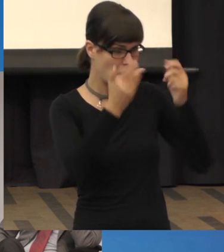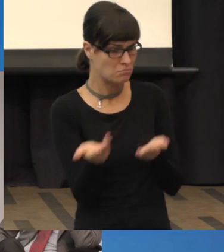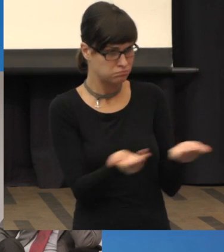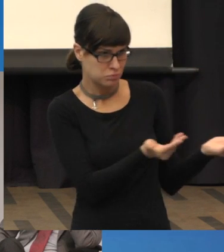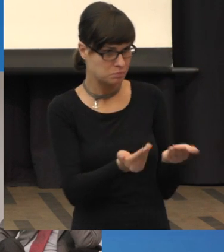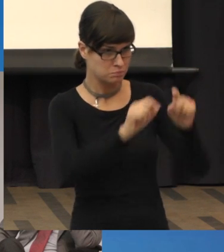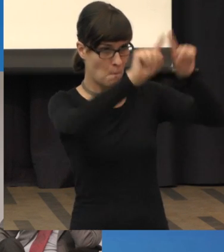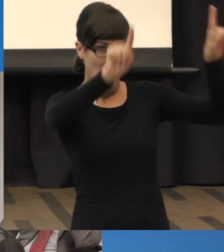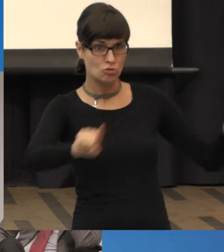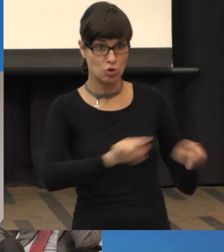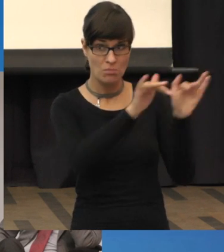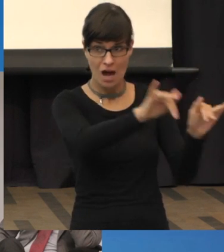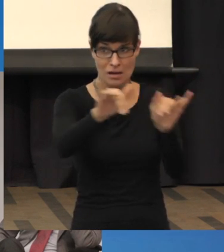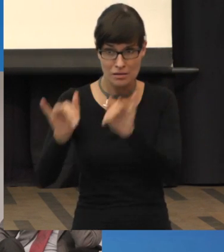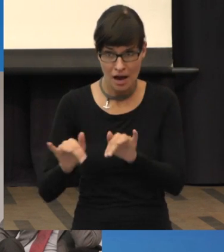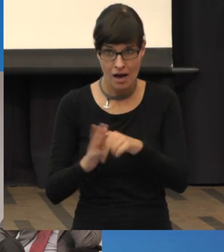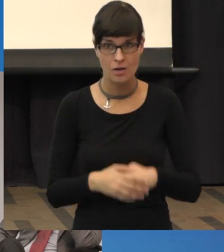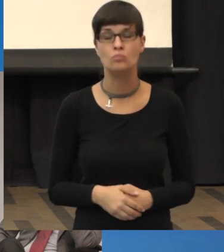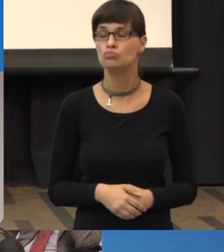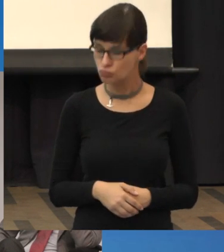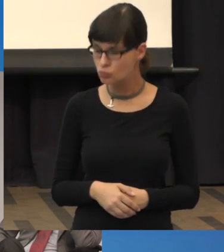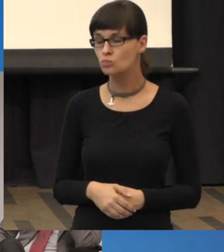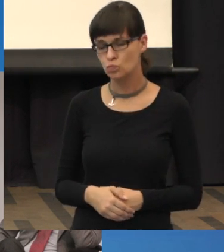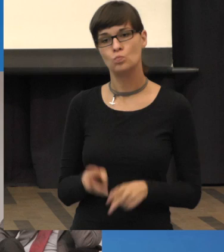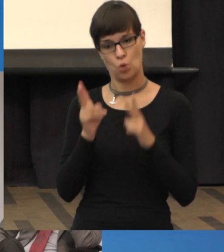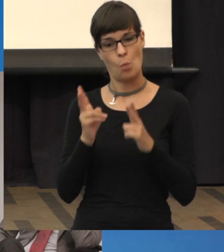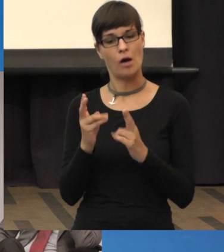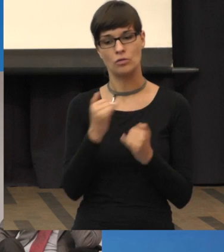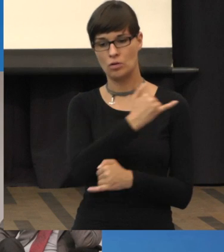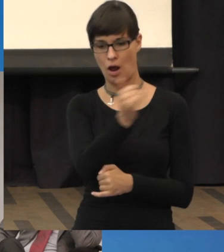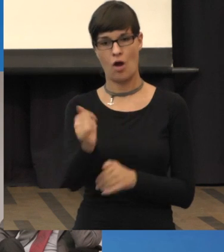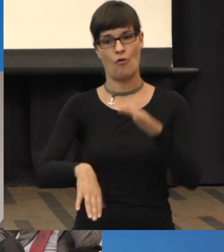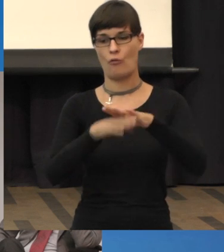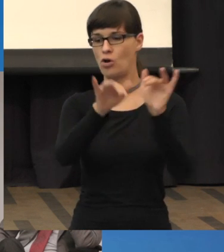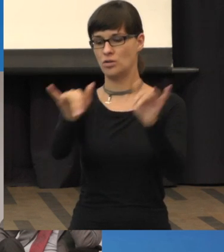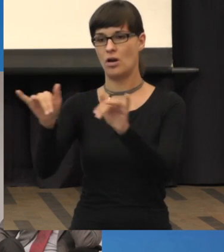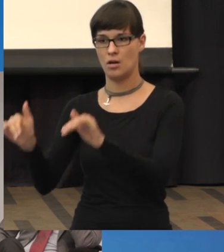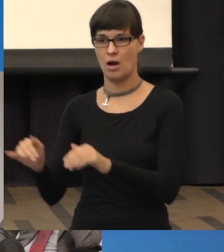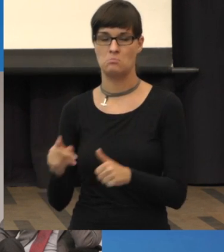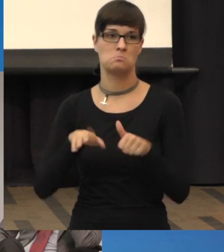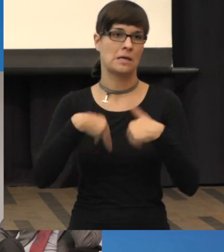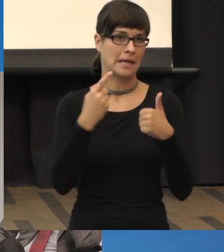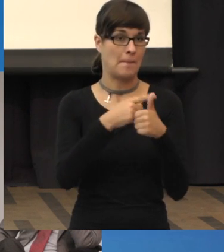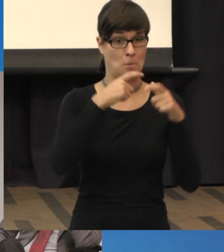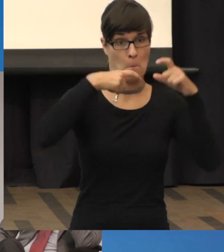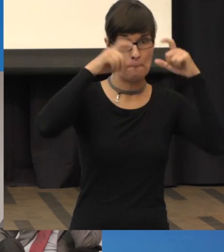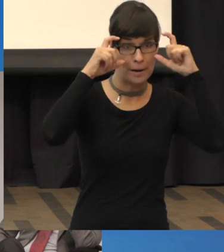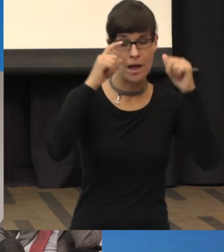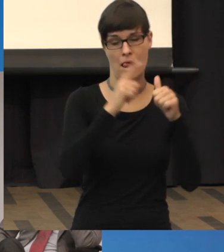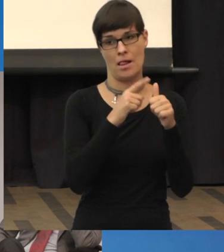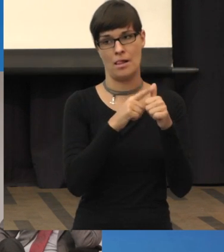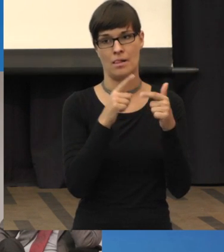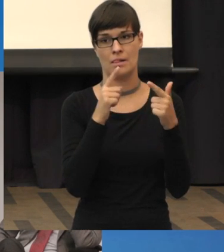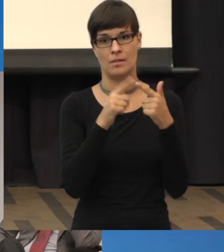In der Regel schon. Es gibt nicht nur Brillen, es gibt ja auch, was noch wichtig wäre,